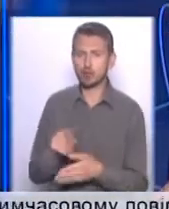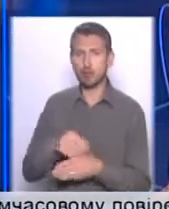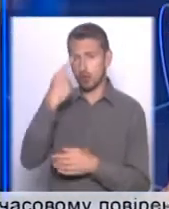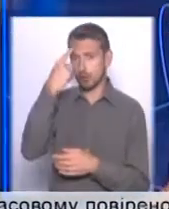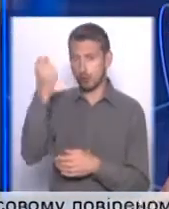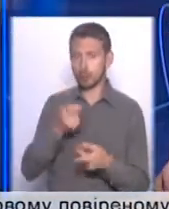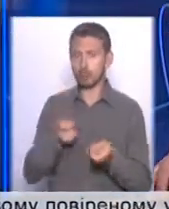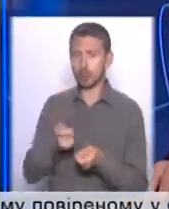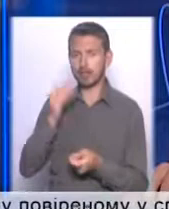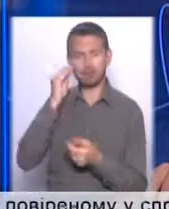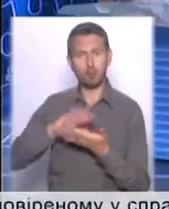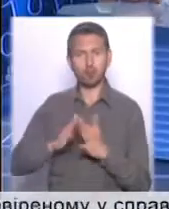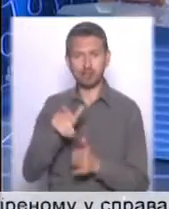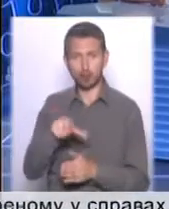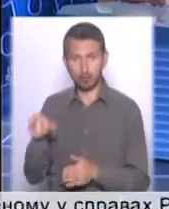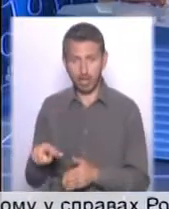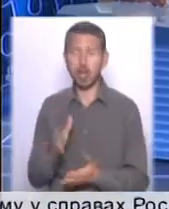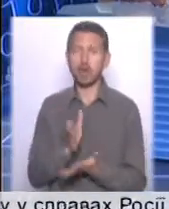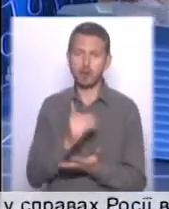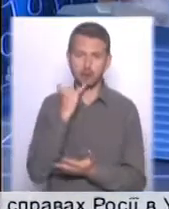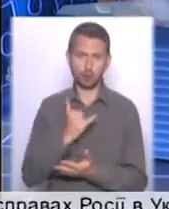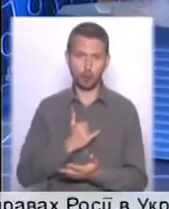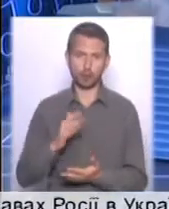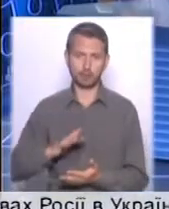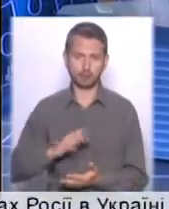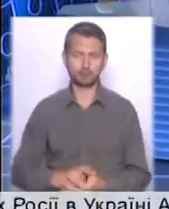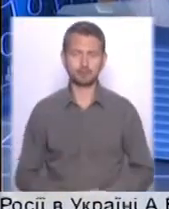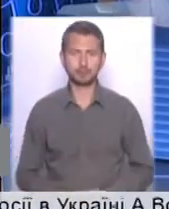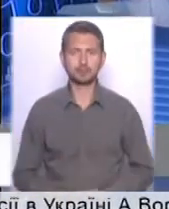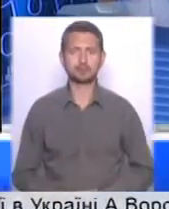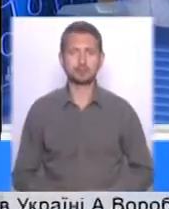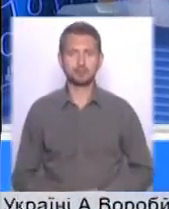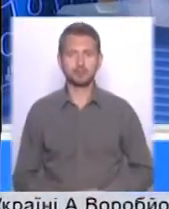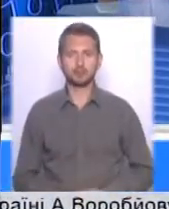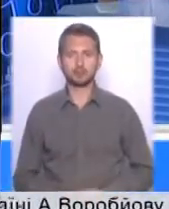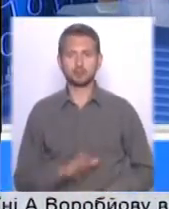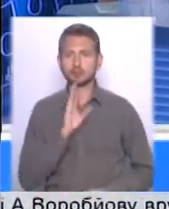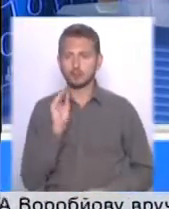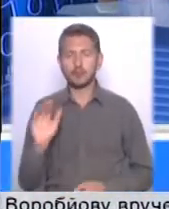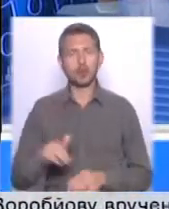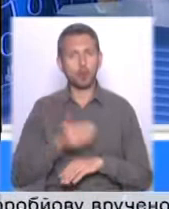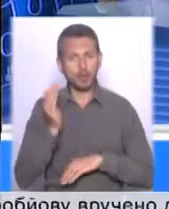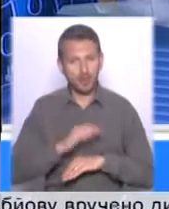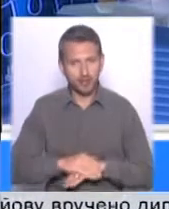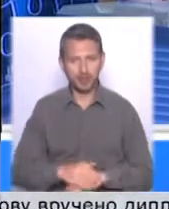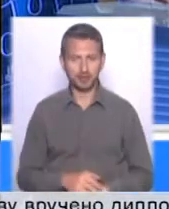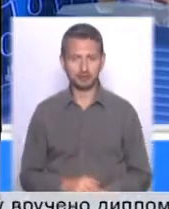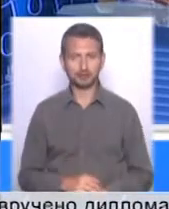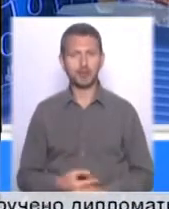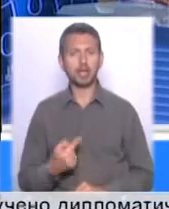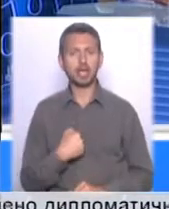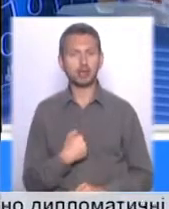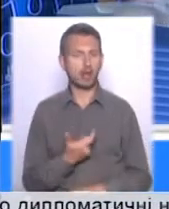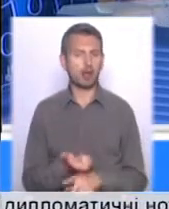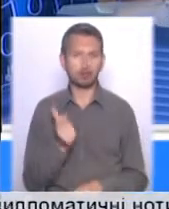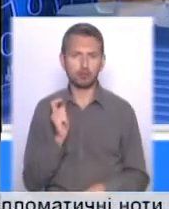позицію людей. Мені підказують, в нас є дзвіночок, давайте послухаємо запитання, будь ласка говоріть. Так, добрий вечір. Добрий вечір. Я дуже